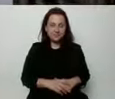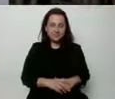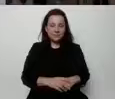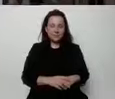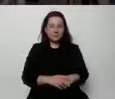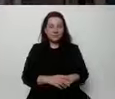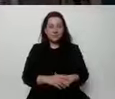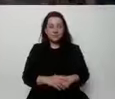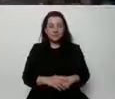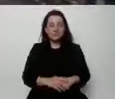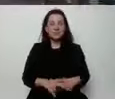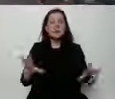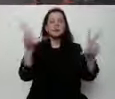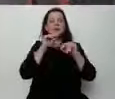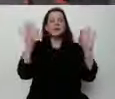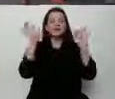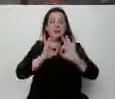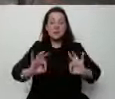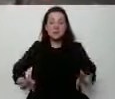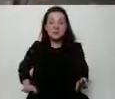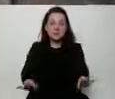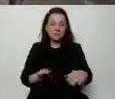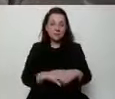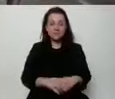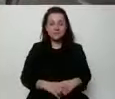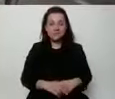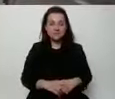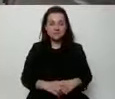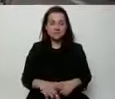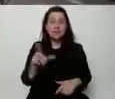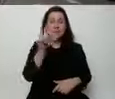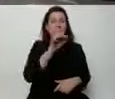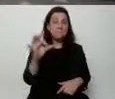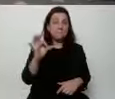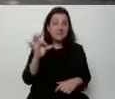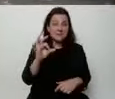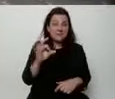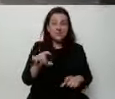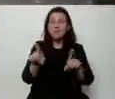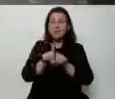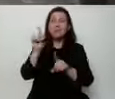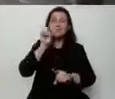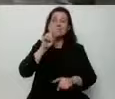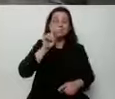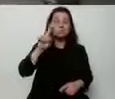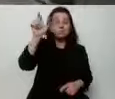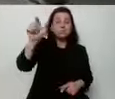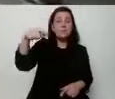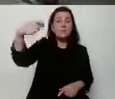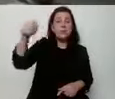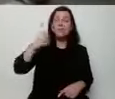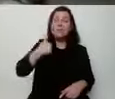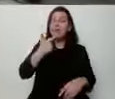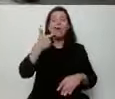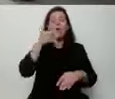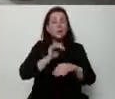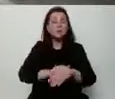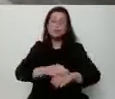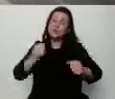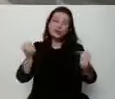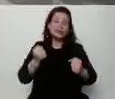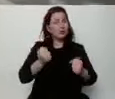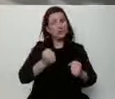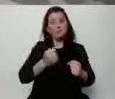Szanowni Państwo, PiS i Pan Prezydent obiecywali nam silne państwo.